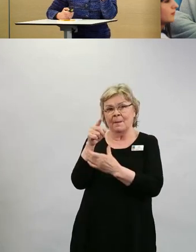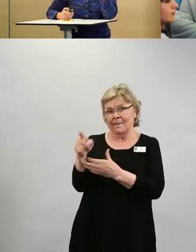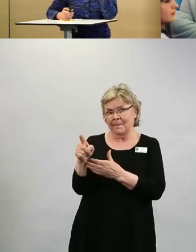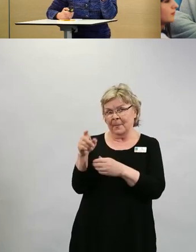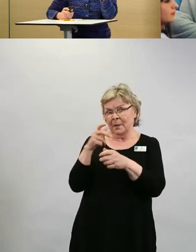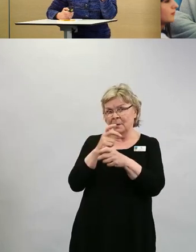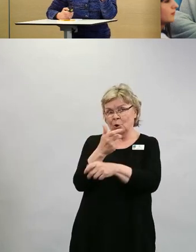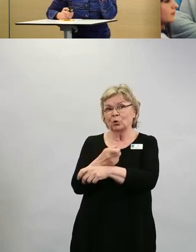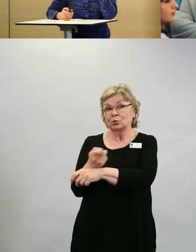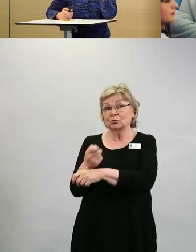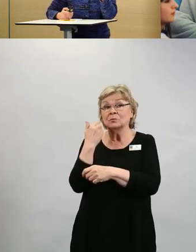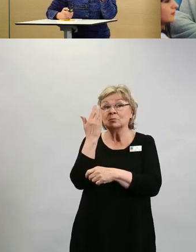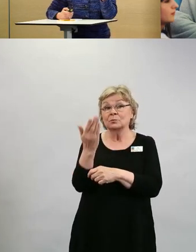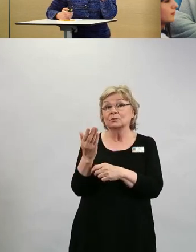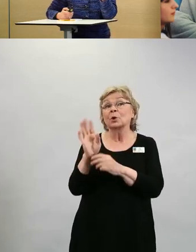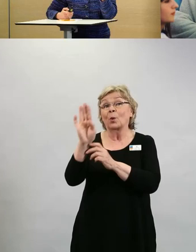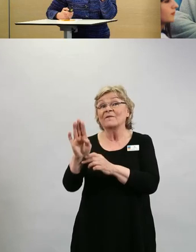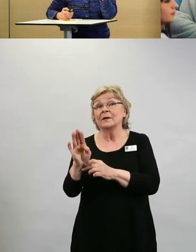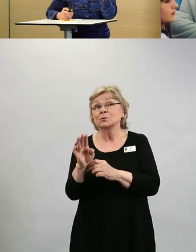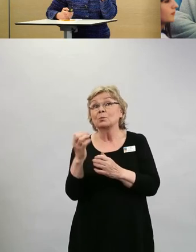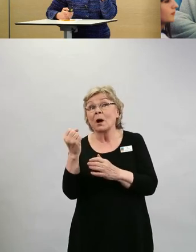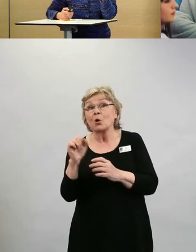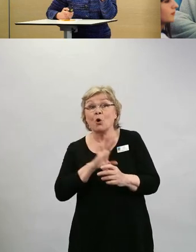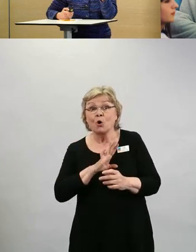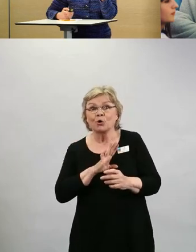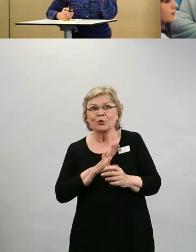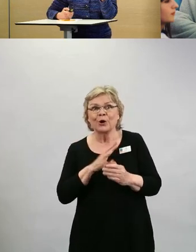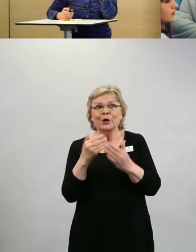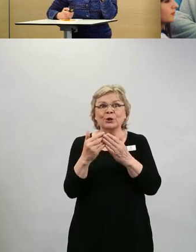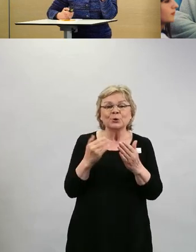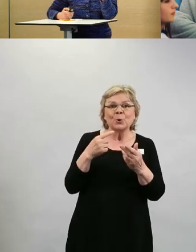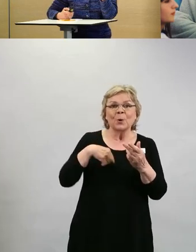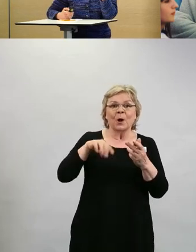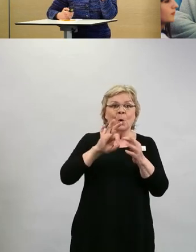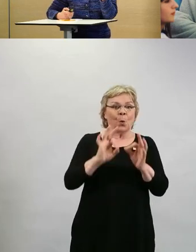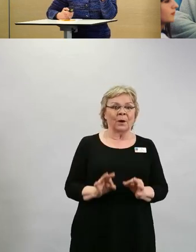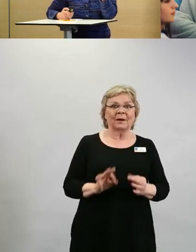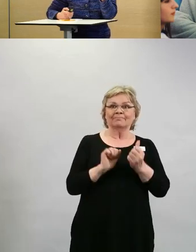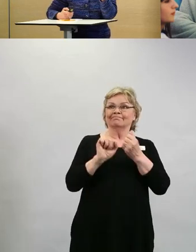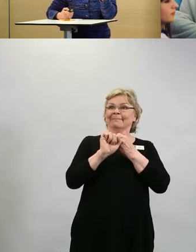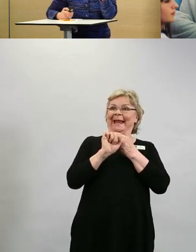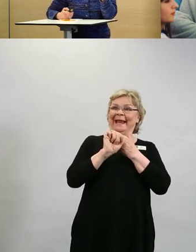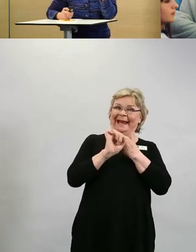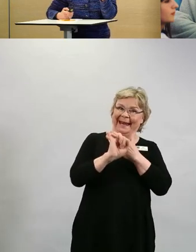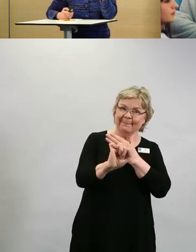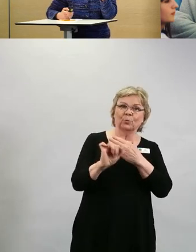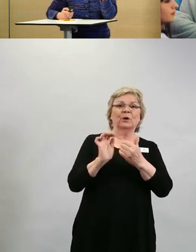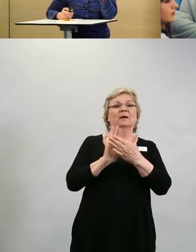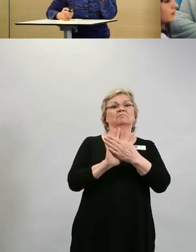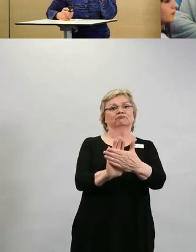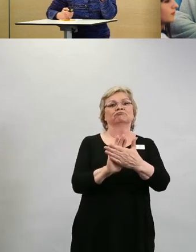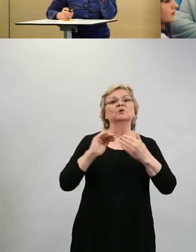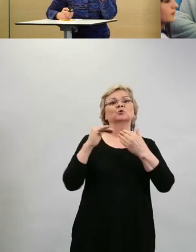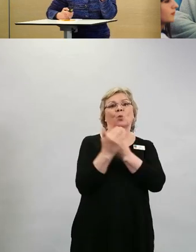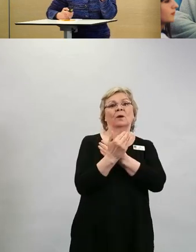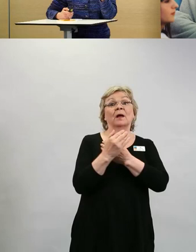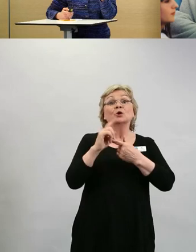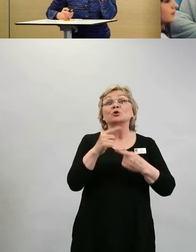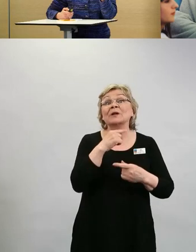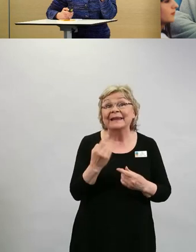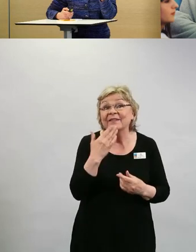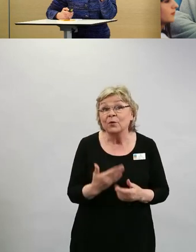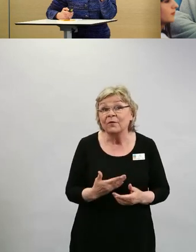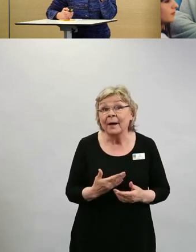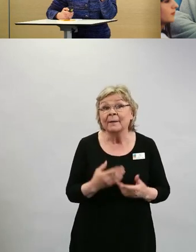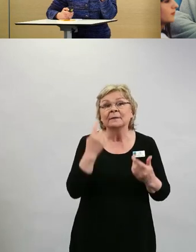mahdollisuus, varsinkin jos tulokset immunogeensuudesta ja tehosta ovat sellaisia kuin me toivomme, niin sitten voi